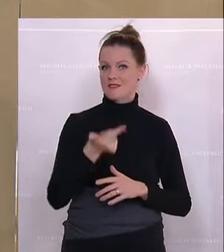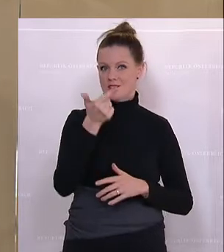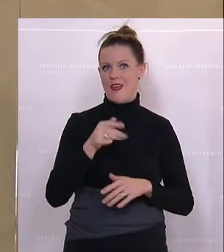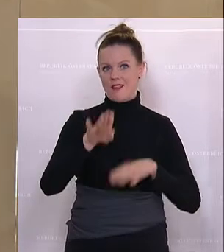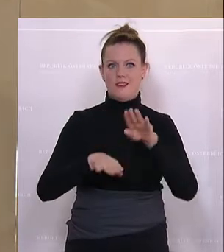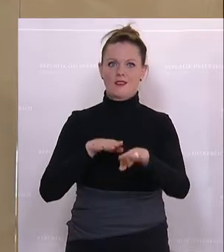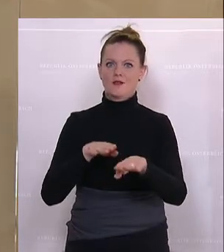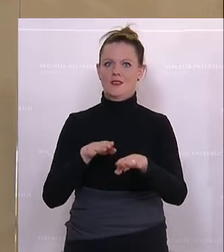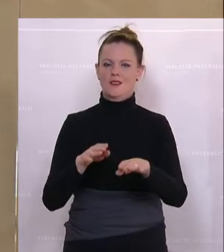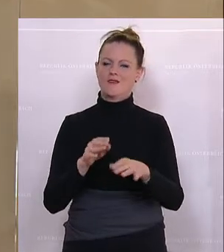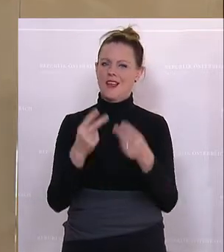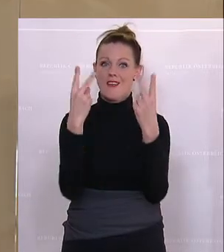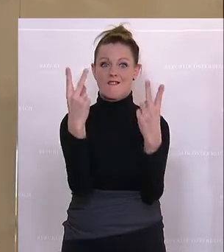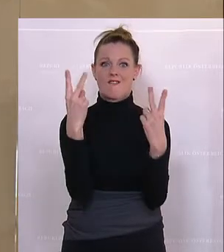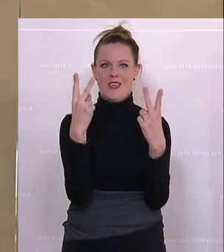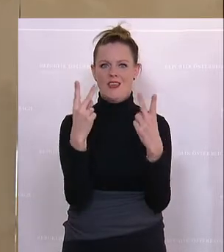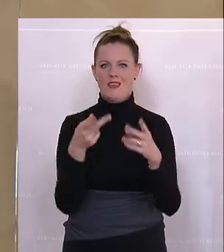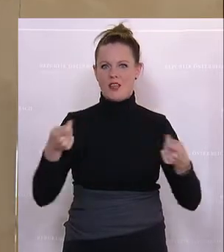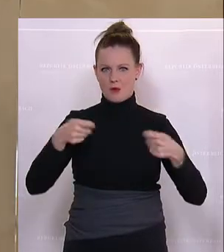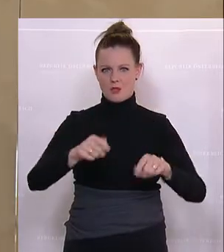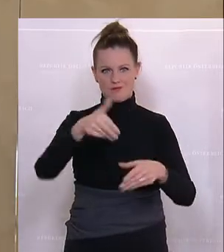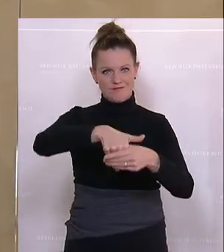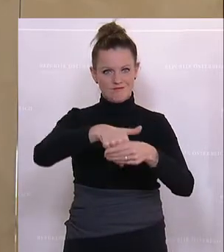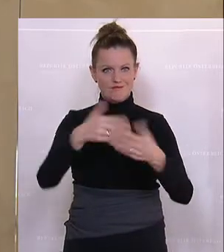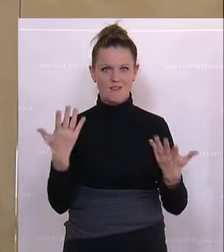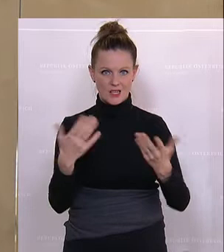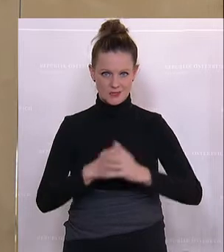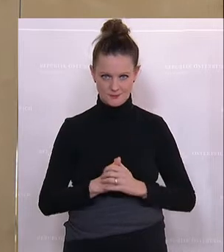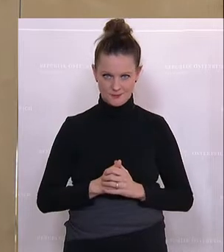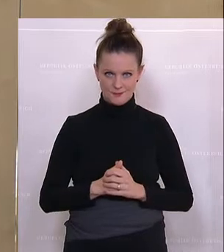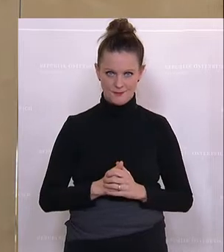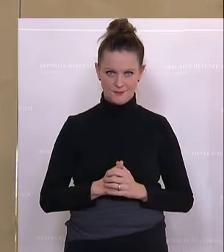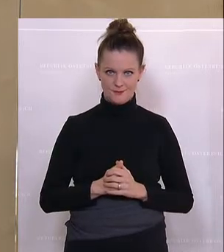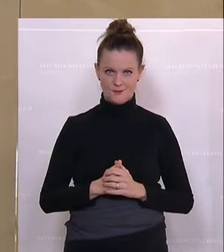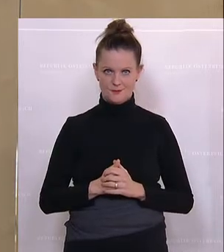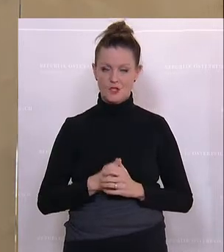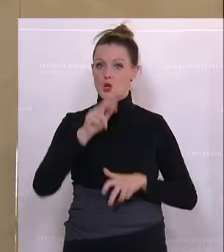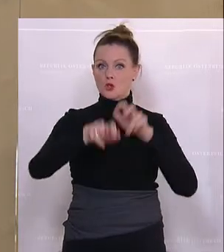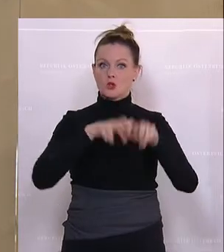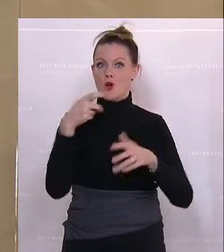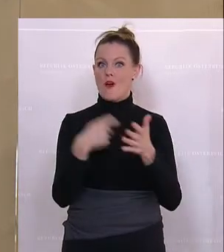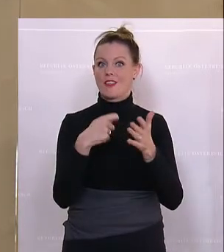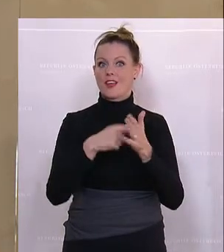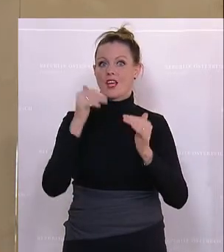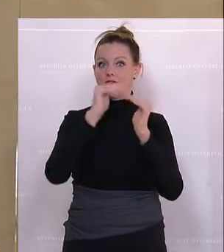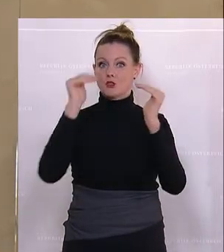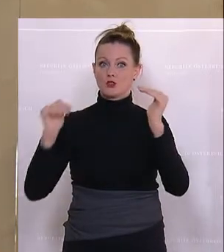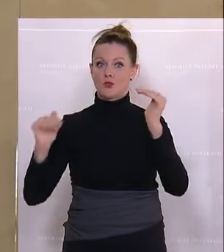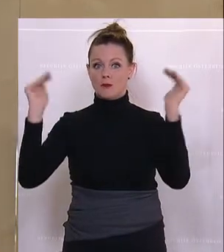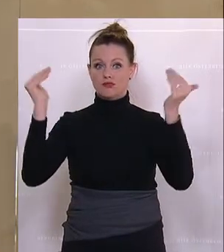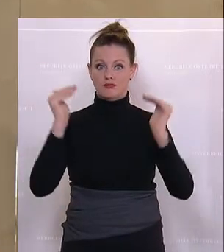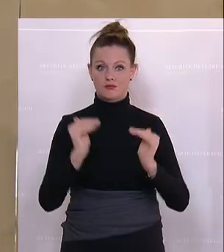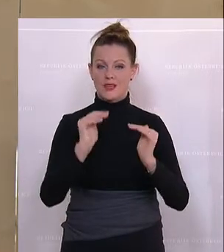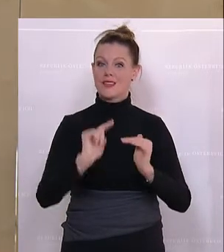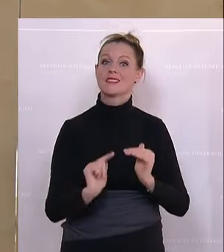Kernpunkt dieses Beschlusses ist wiederum die Absenkung von Steuertarifstufen. Nämlich die der